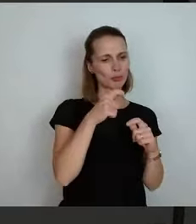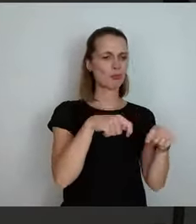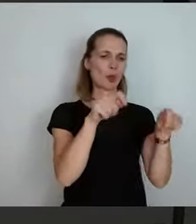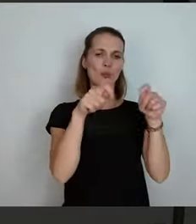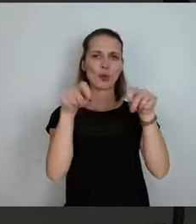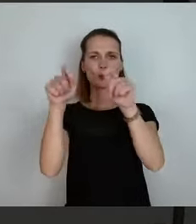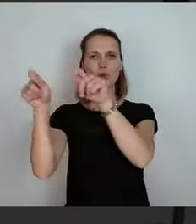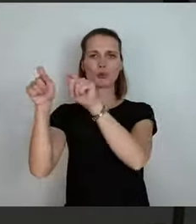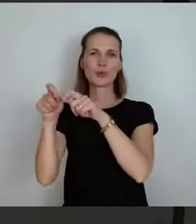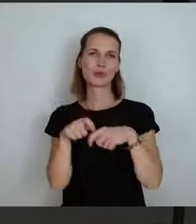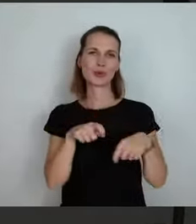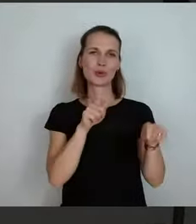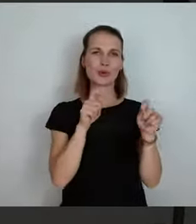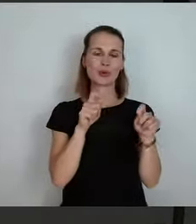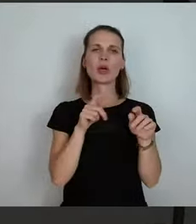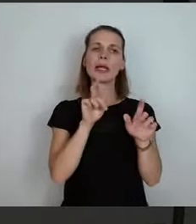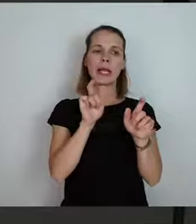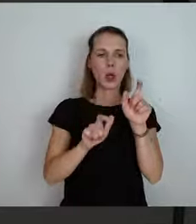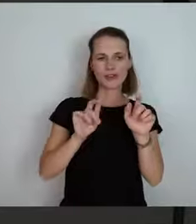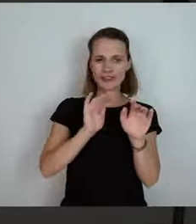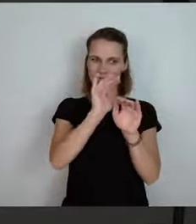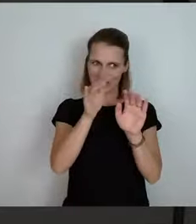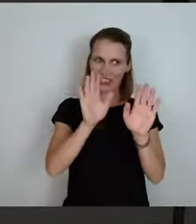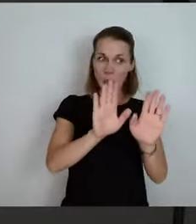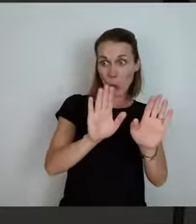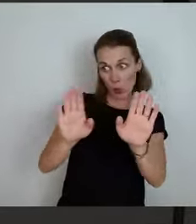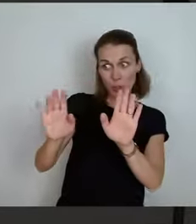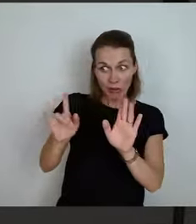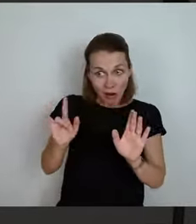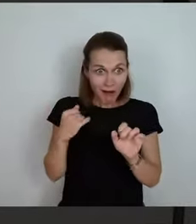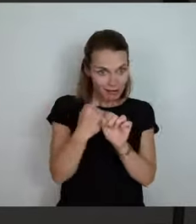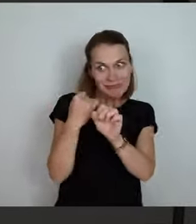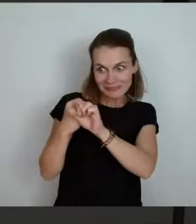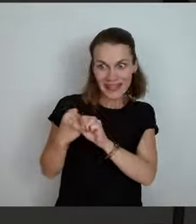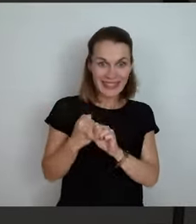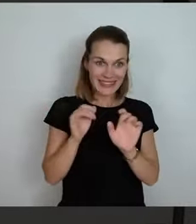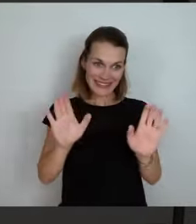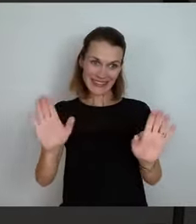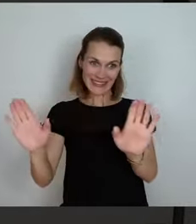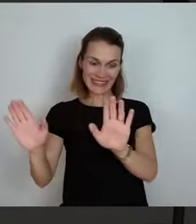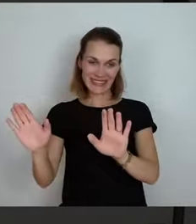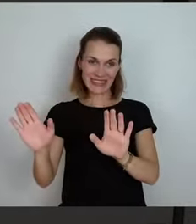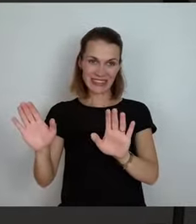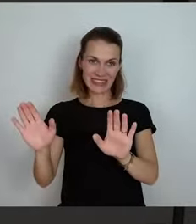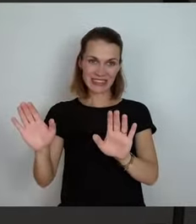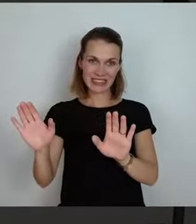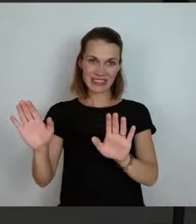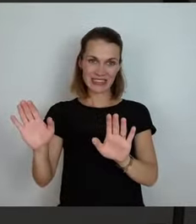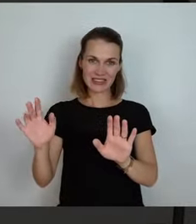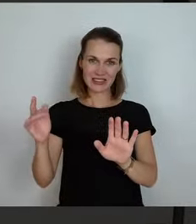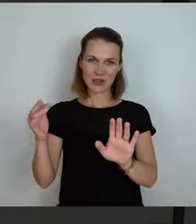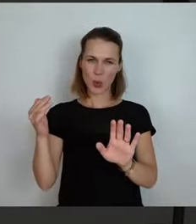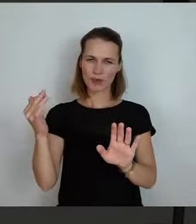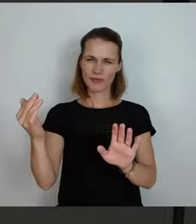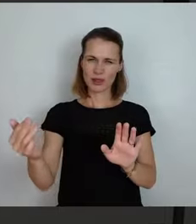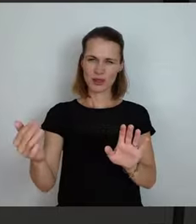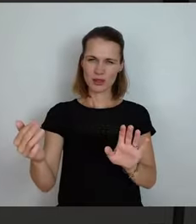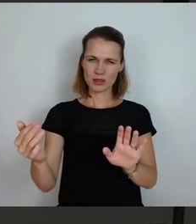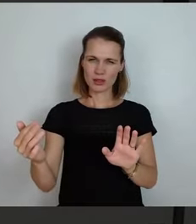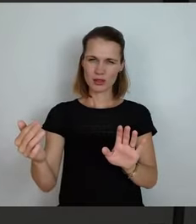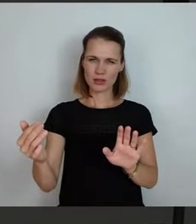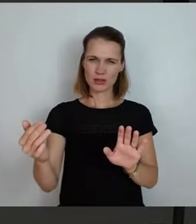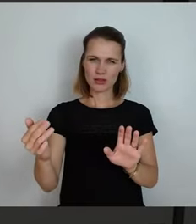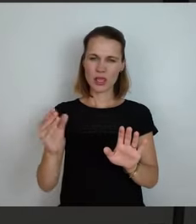am Ende ein bisschen zu beruhigen, es wird ja was gemacht, wird was gebaut. Ich habe dann irgendwann mal zum Ende der ersten